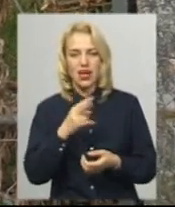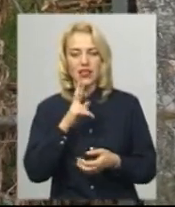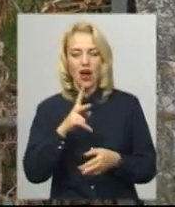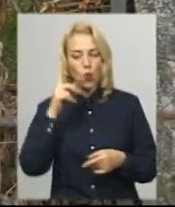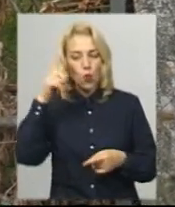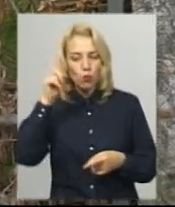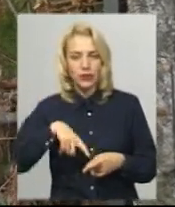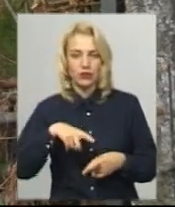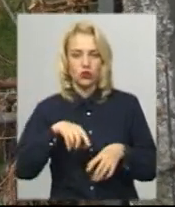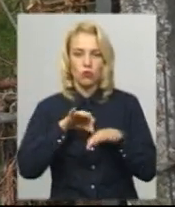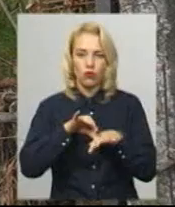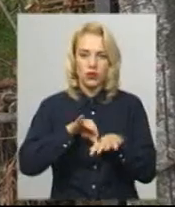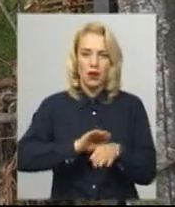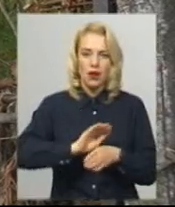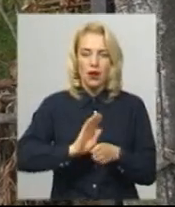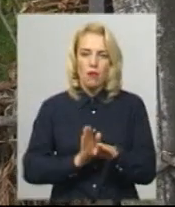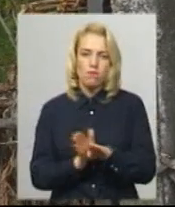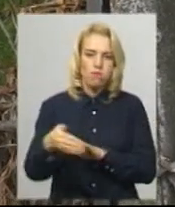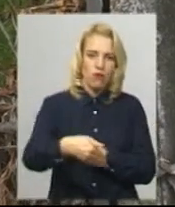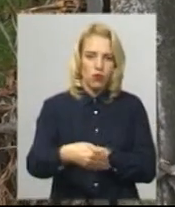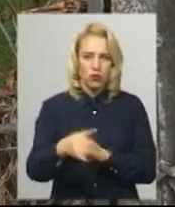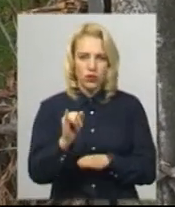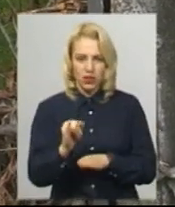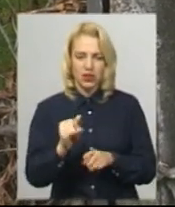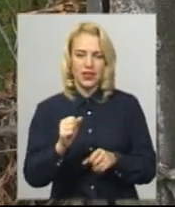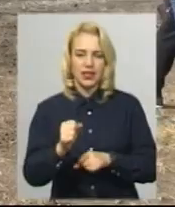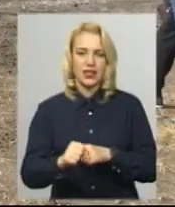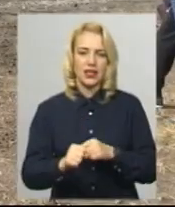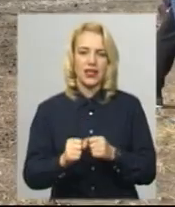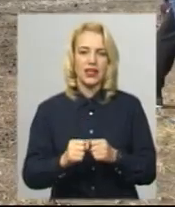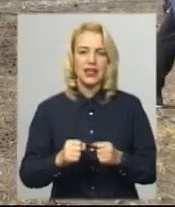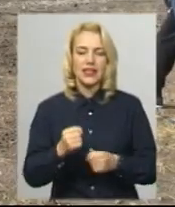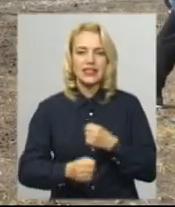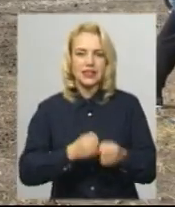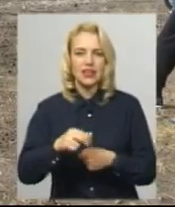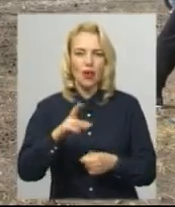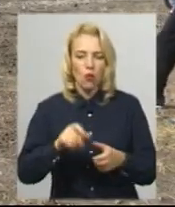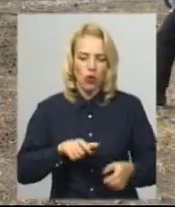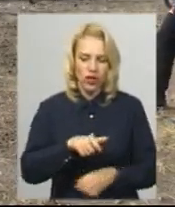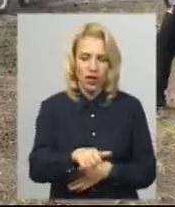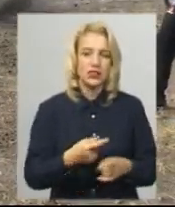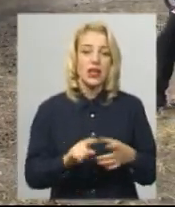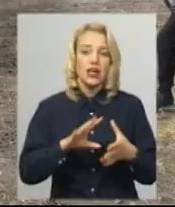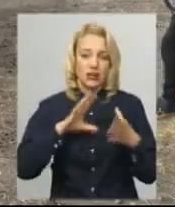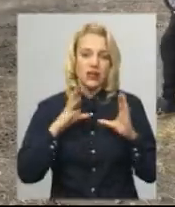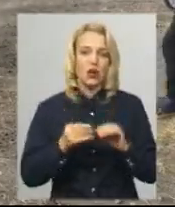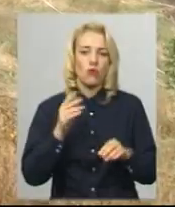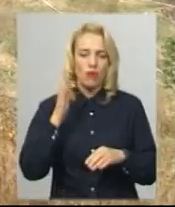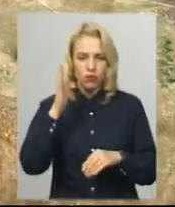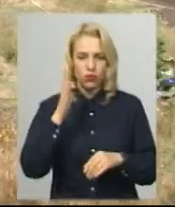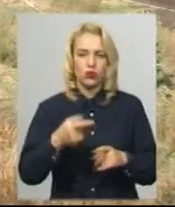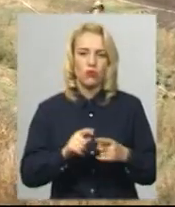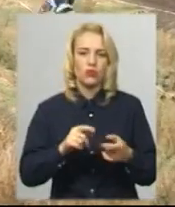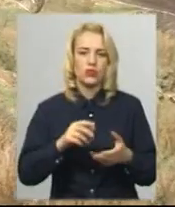проводити повороти і їздити по трасі». В майбутньому в Хмельницькому планують проводити міжнародний змагання з